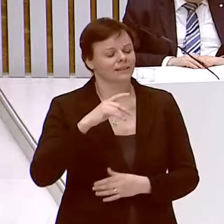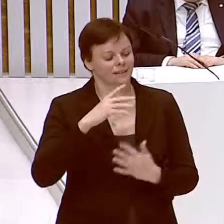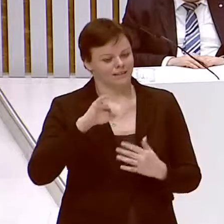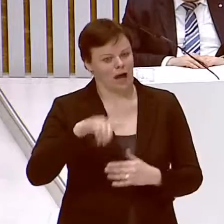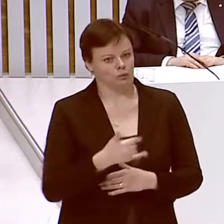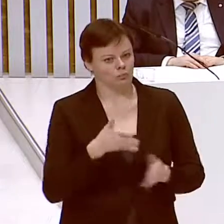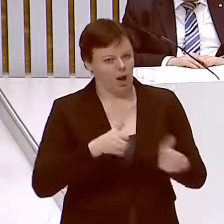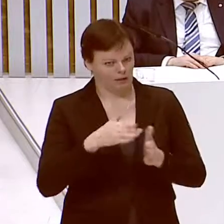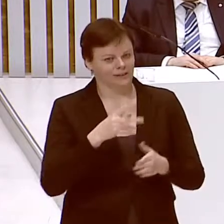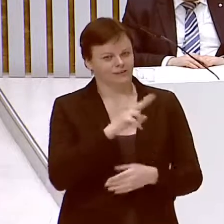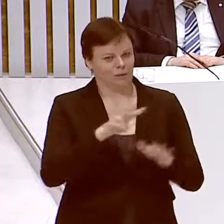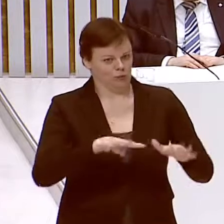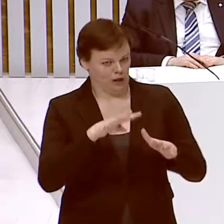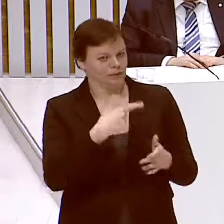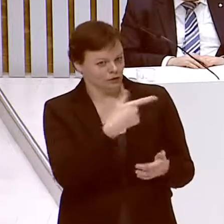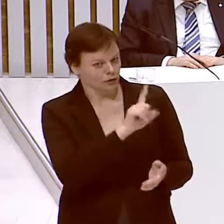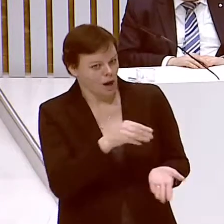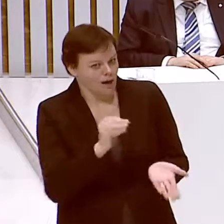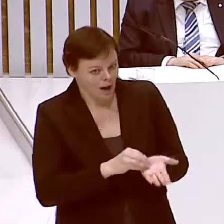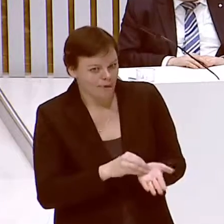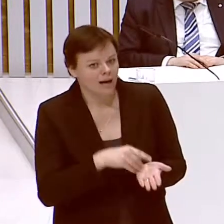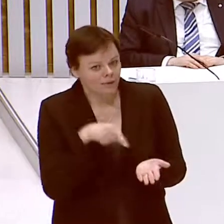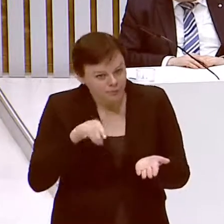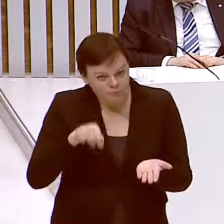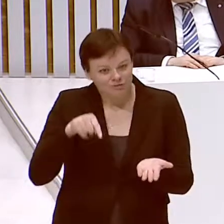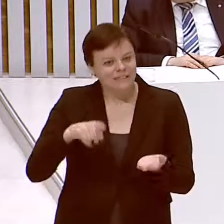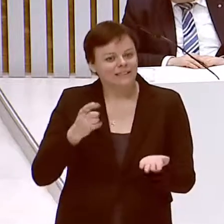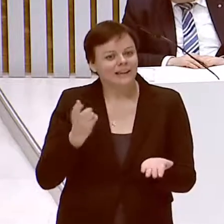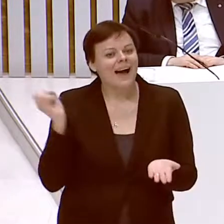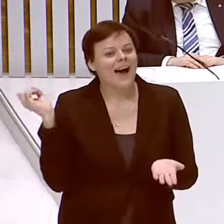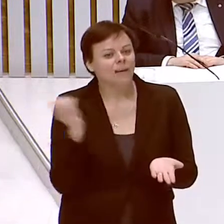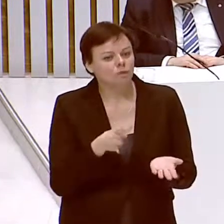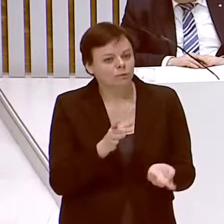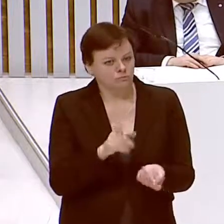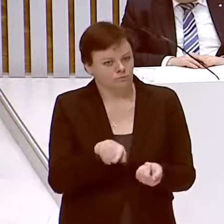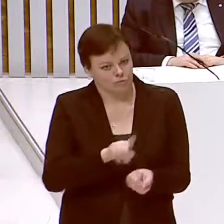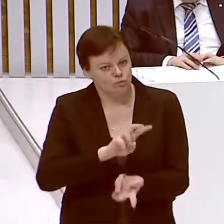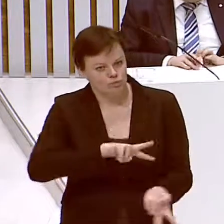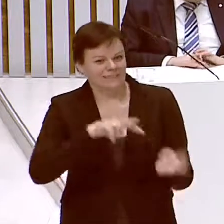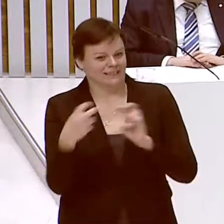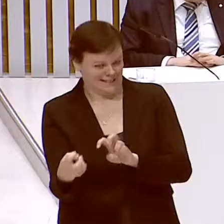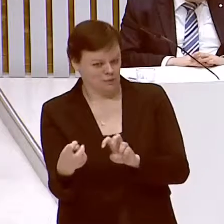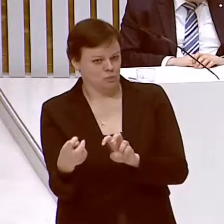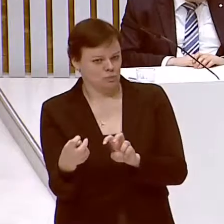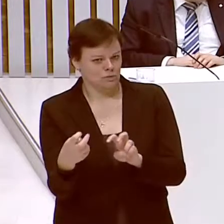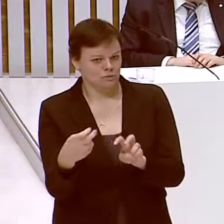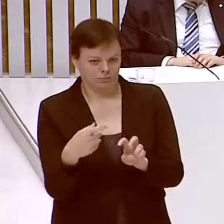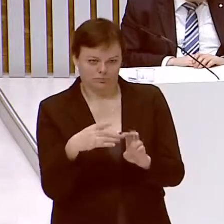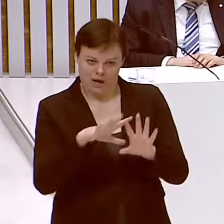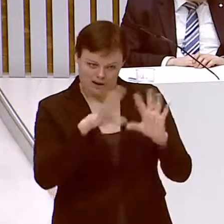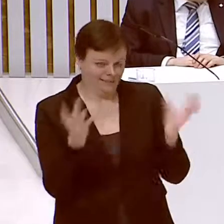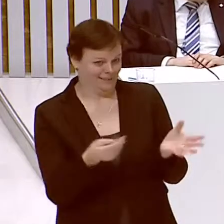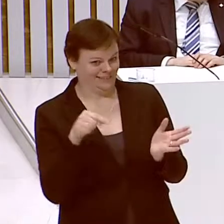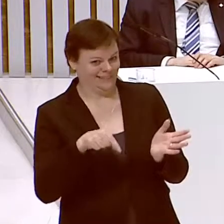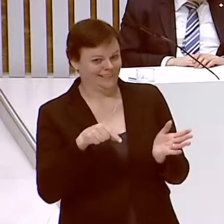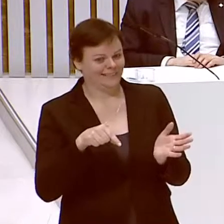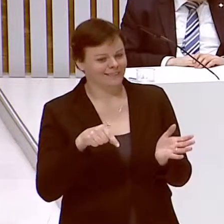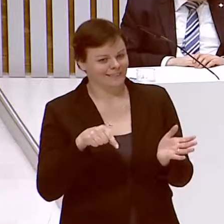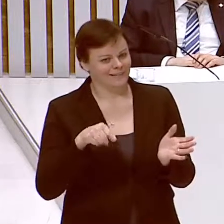die Beschränkung des Gesetzesentwurfs auf Umsetzung von reinen EU-Vorgaben gerügt.